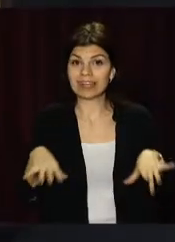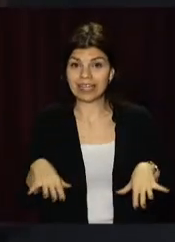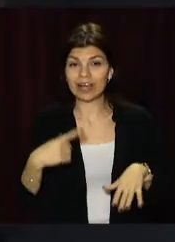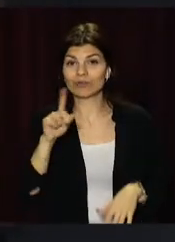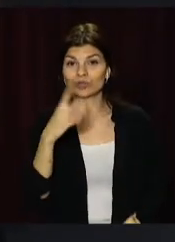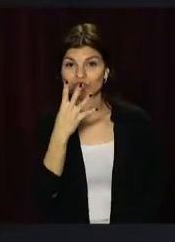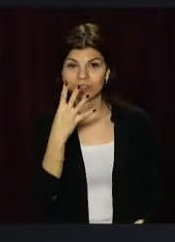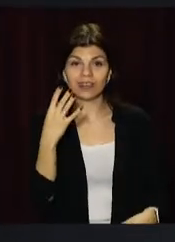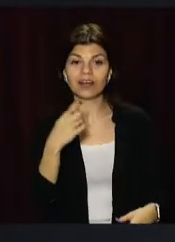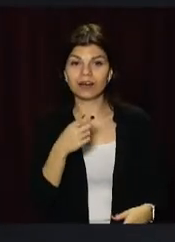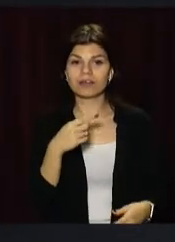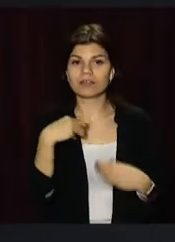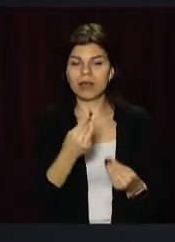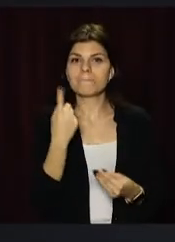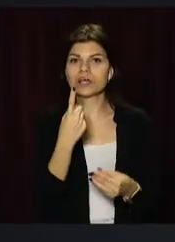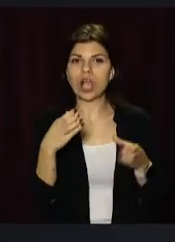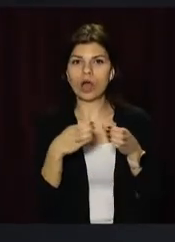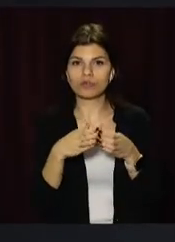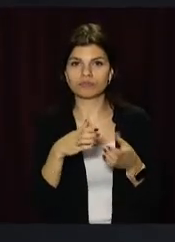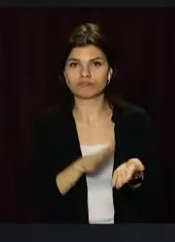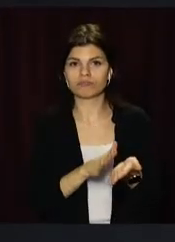номер 4 присвоїли першу категорію.